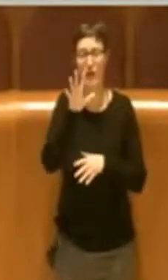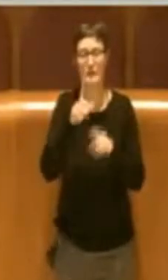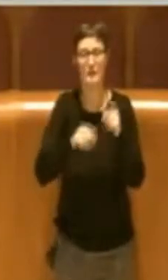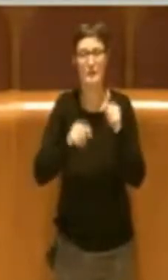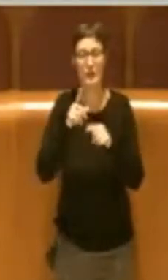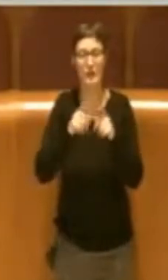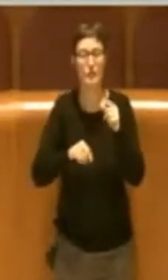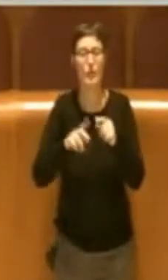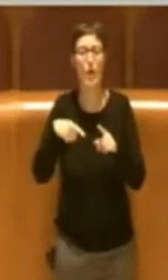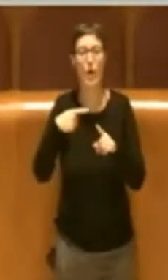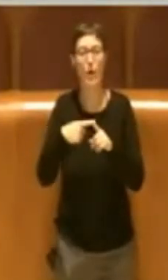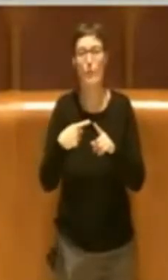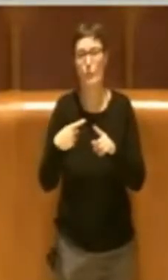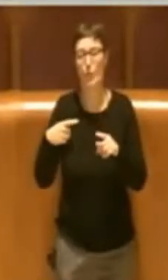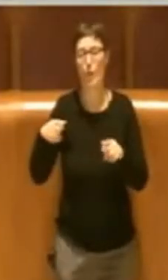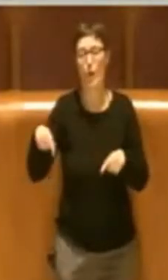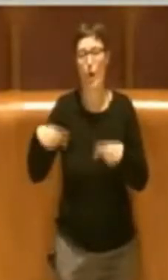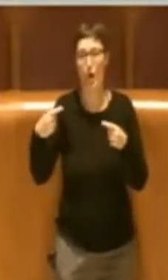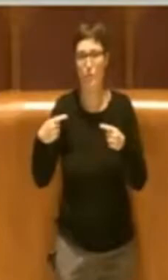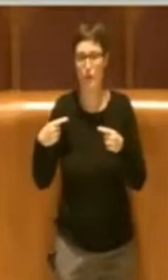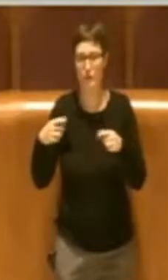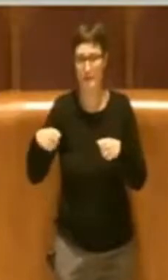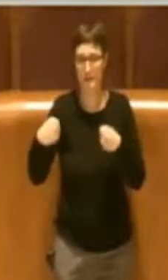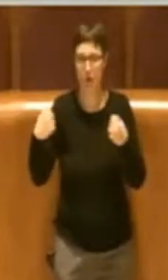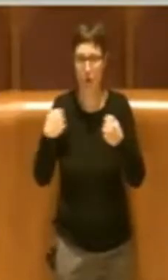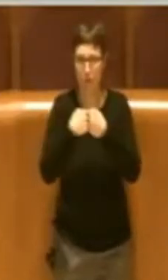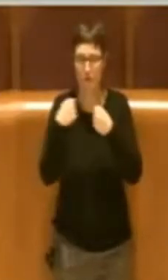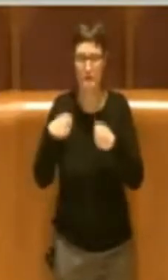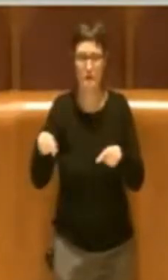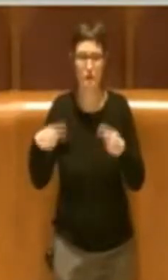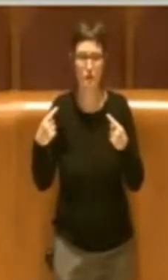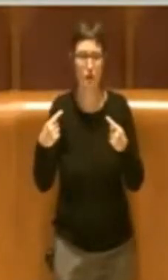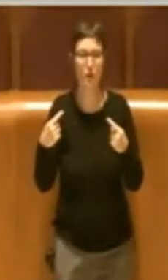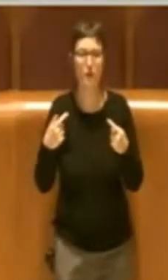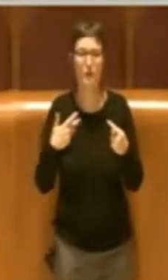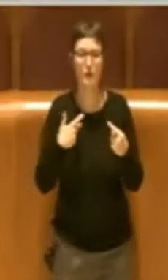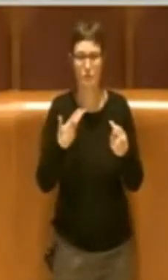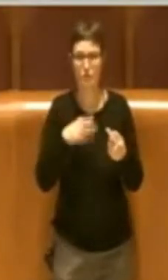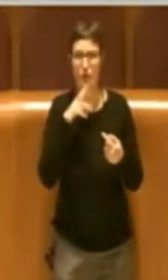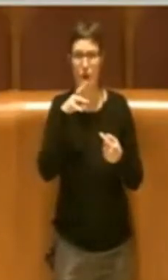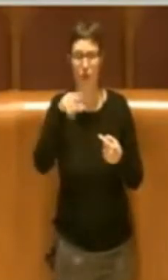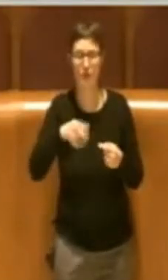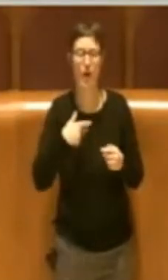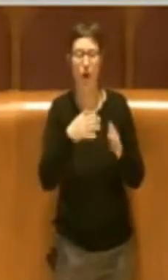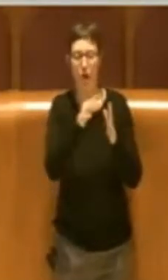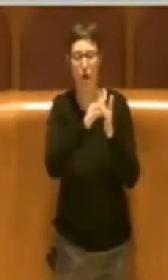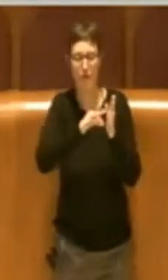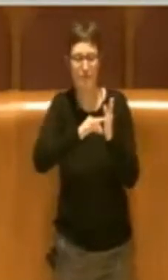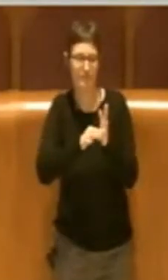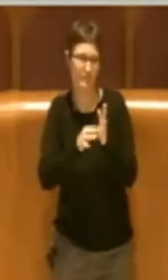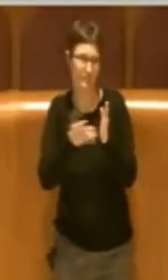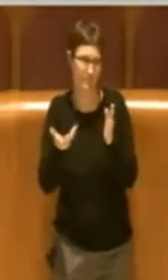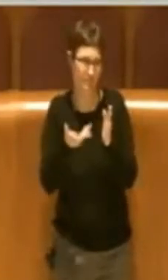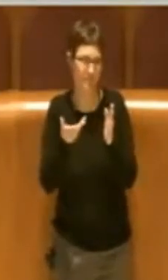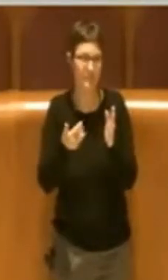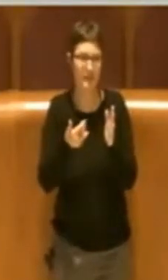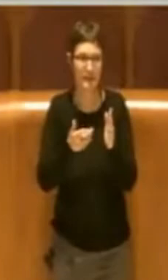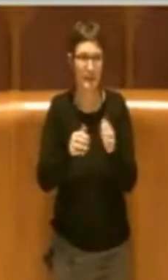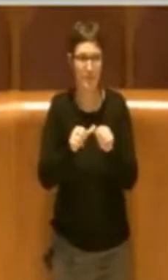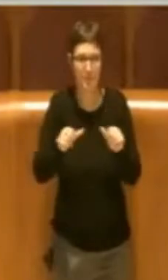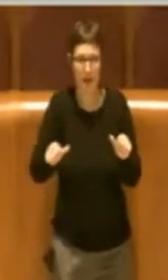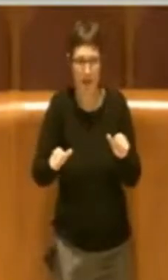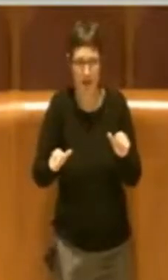opposizioni. Ripeto, sono linee di indirizzo, parliamo di terre e